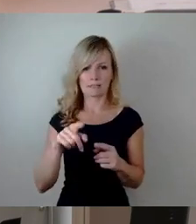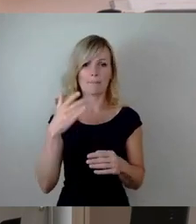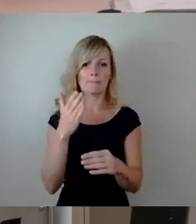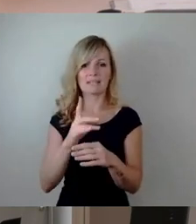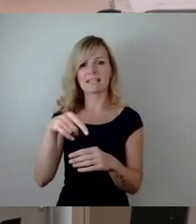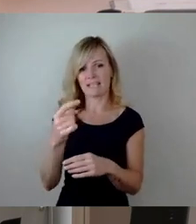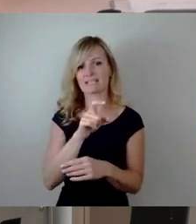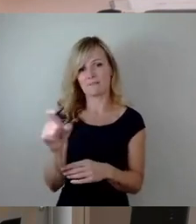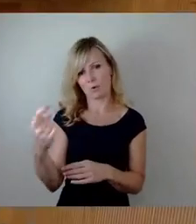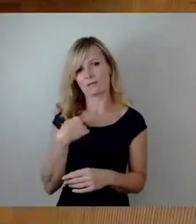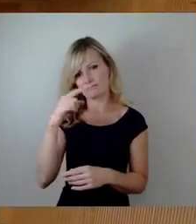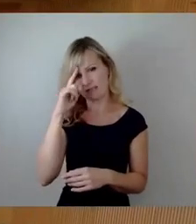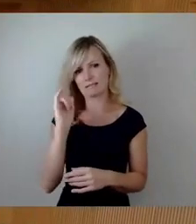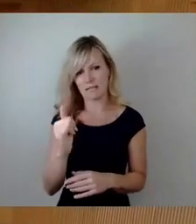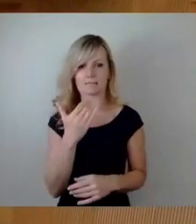Danke.